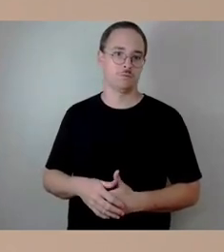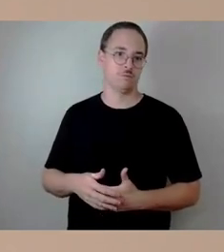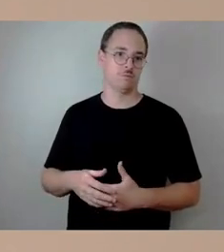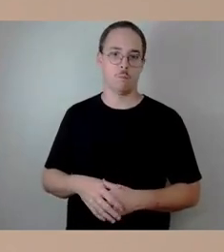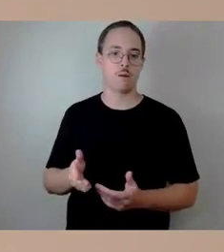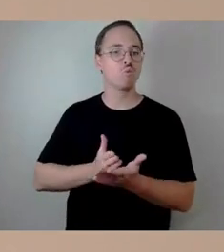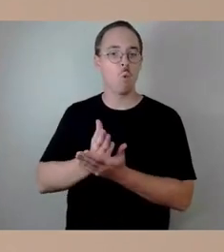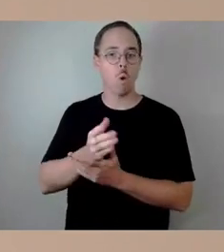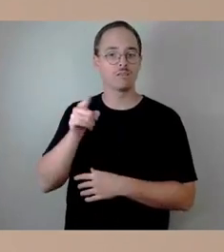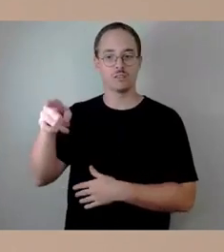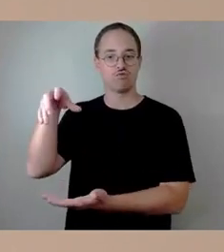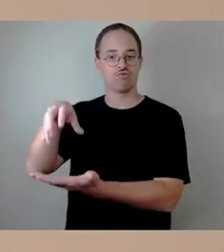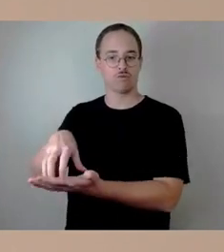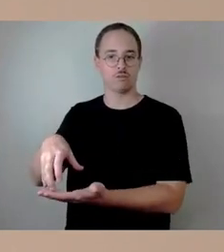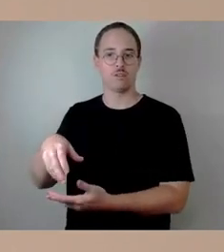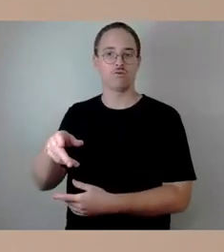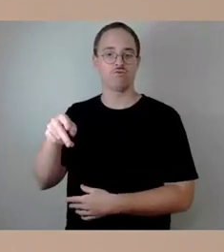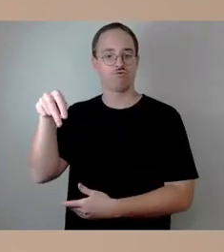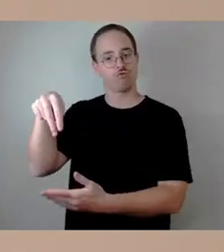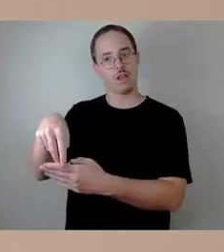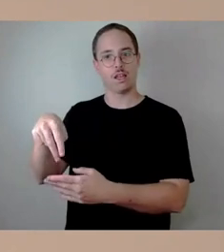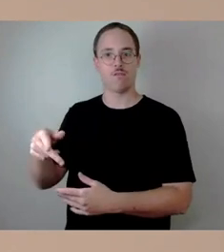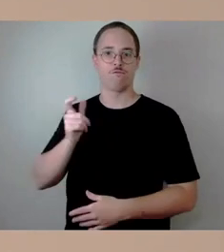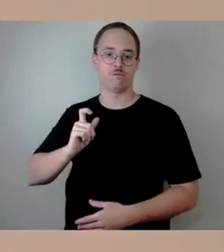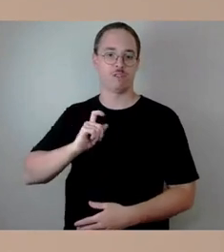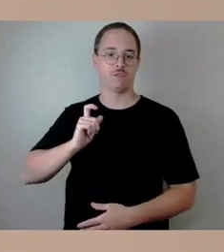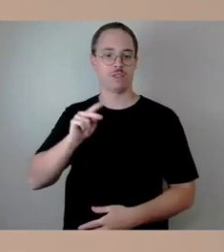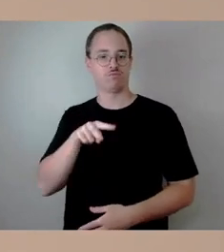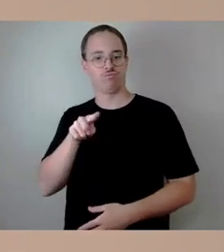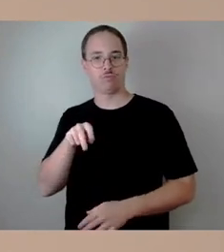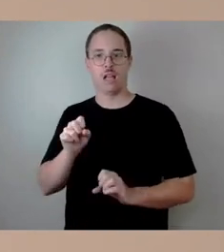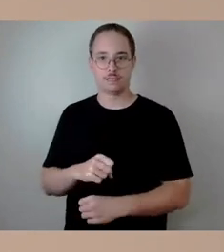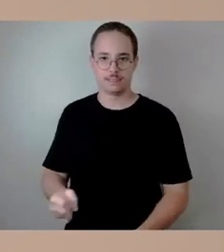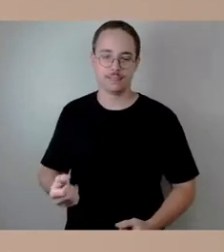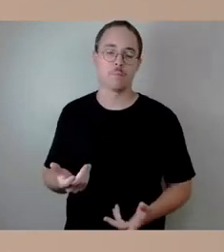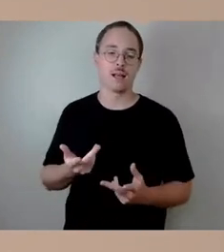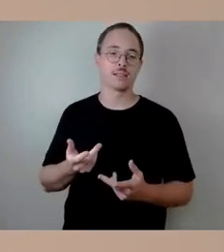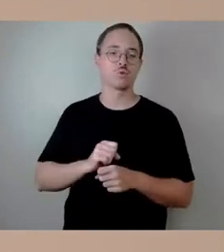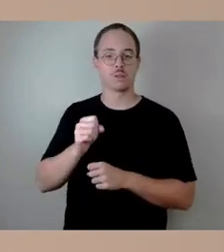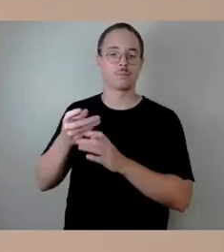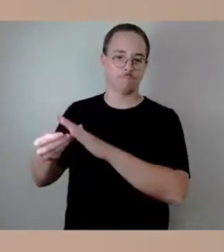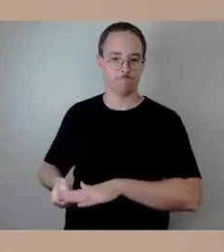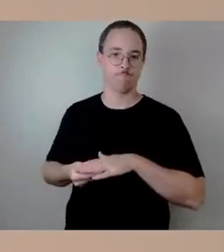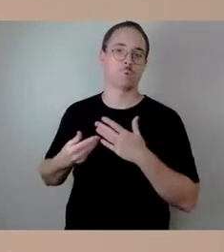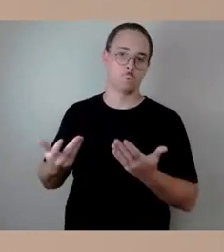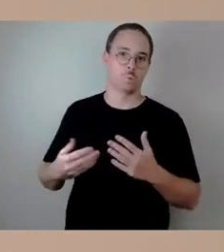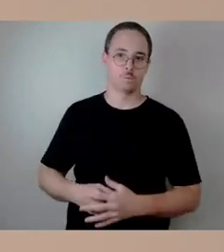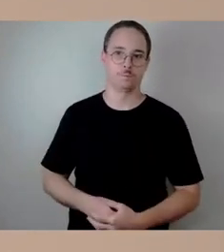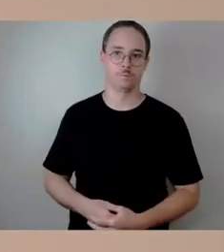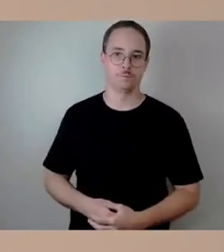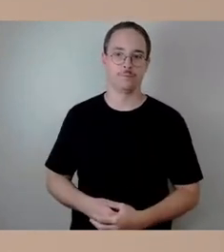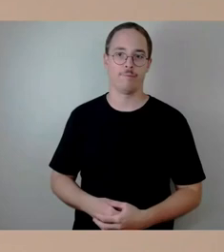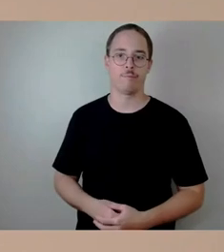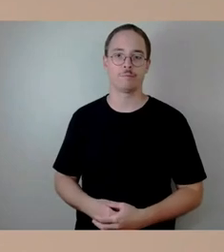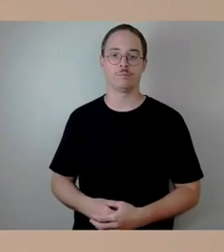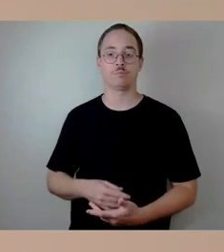Zeit stehen, aber unterstützen uns im Rahmen der Sicherheitspartnerschaft. Ihre Kernfrage ist natürlich die Auswirkung auf die